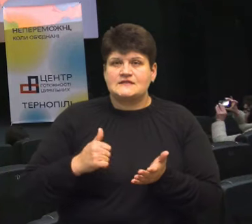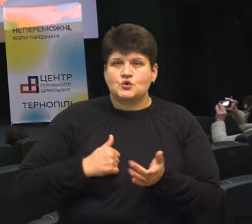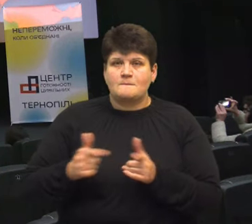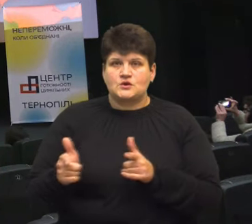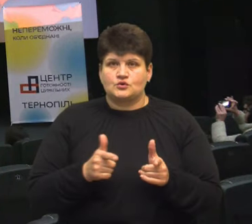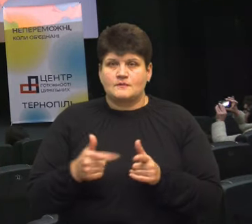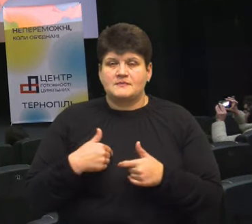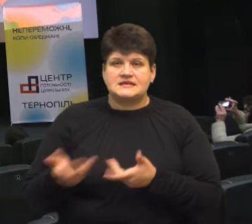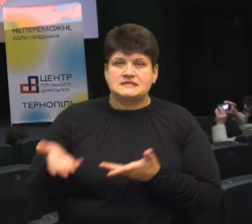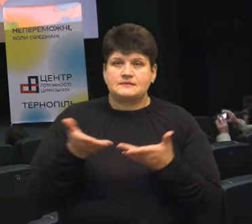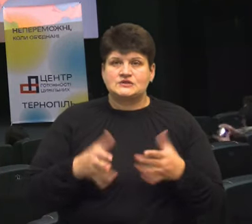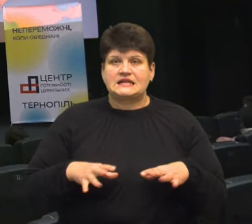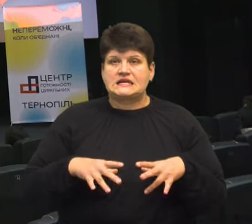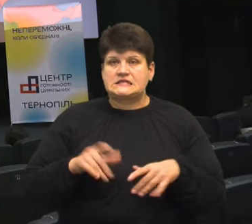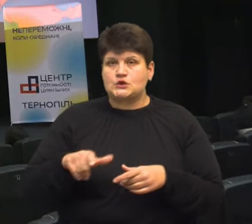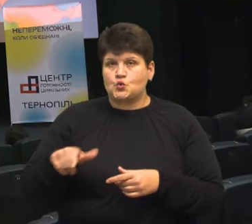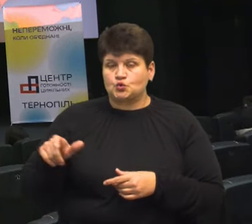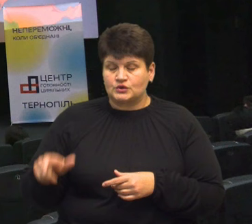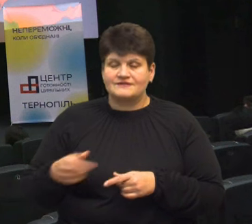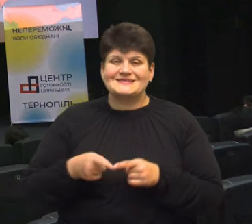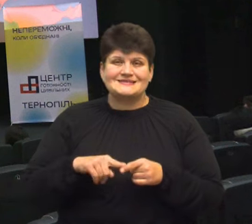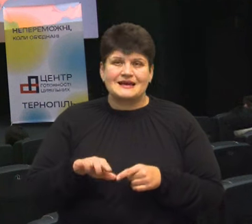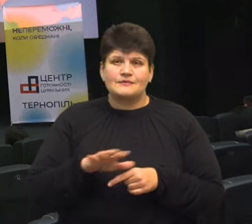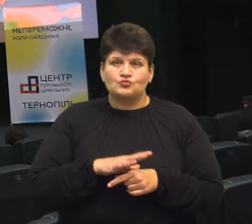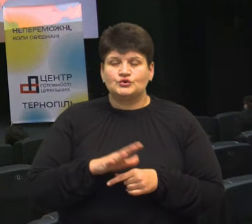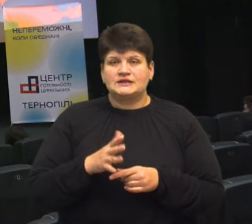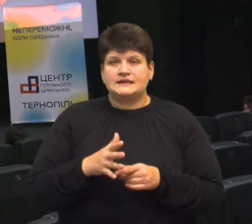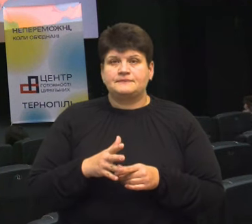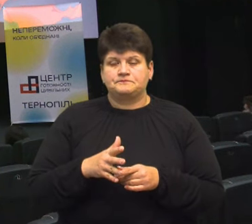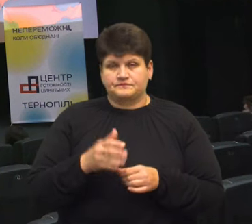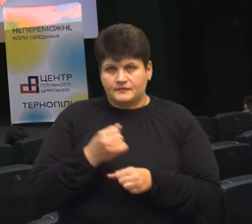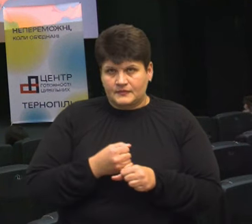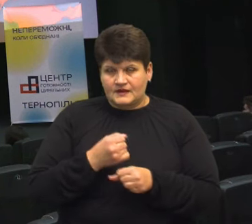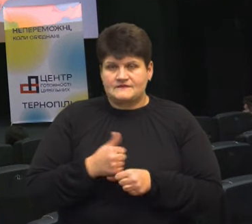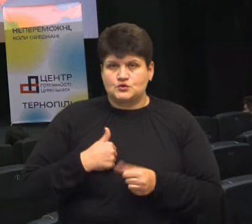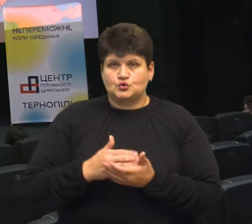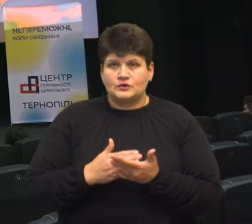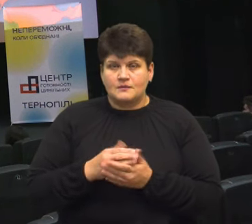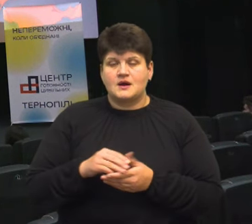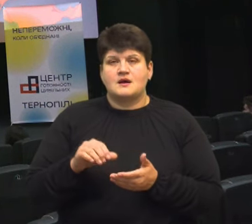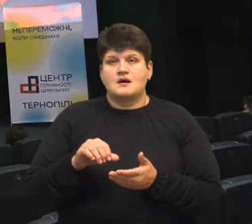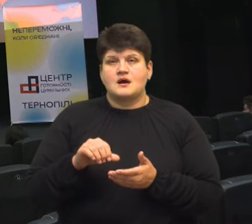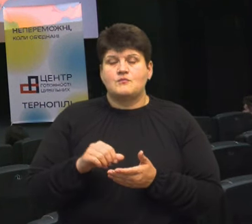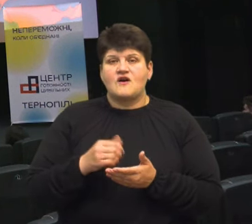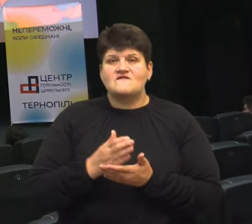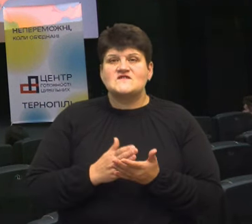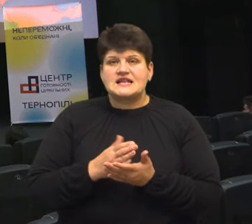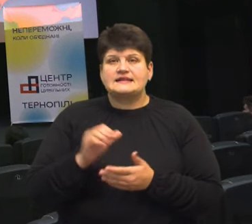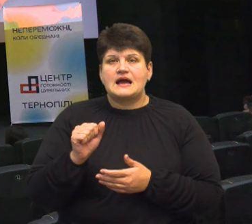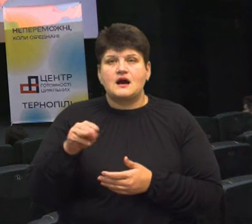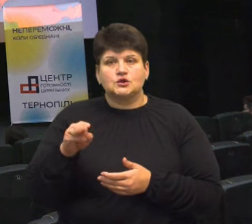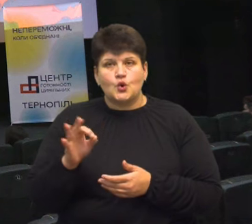Ми запросили інструкторів, це були або діючі військовослужбовці, або ветерани АТО ООС з